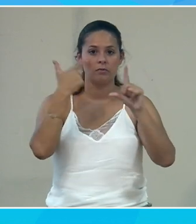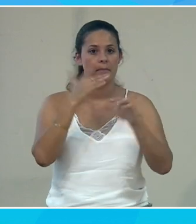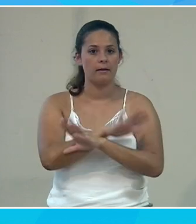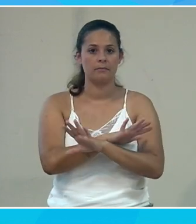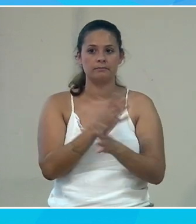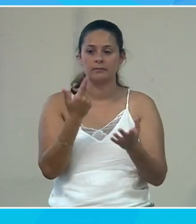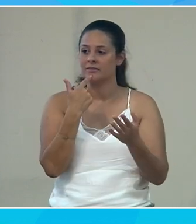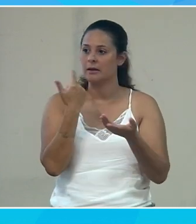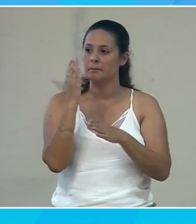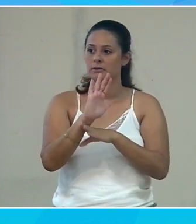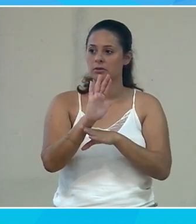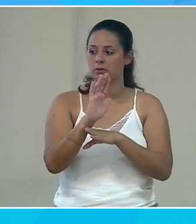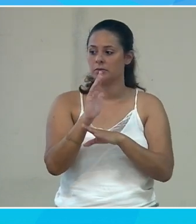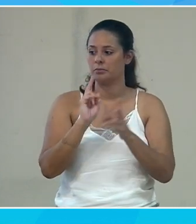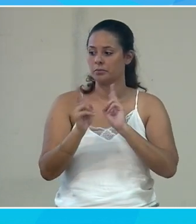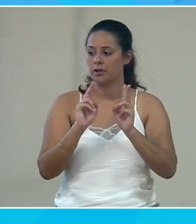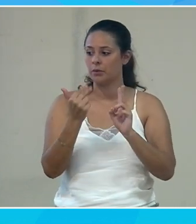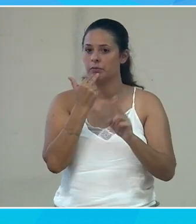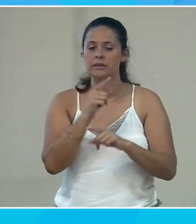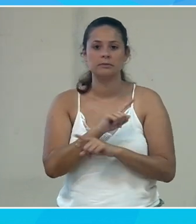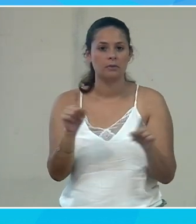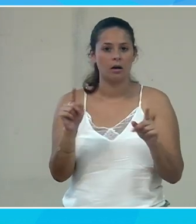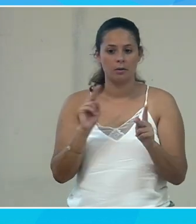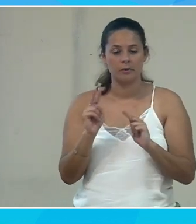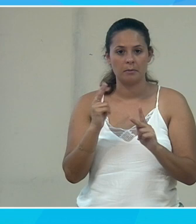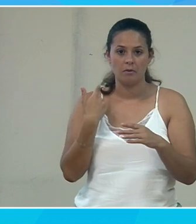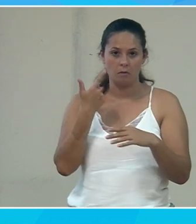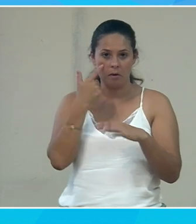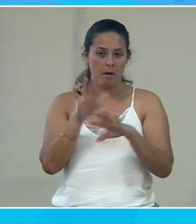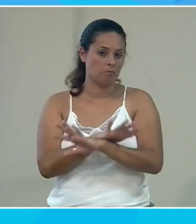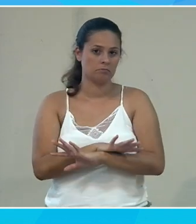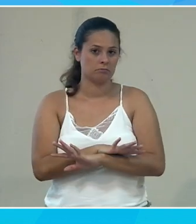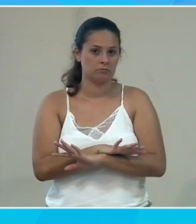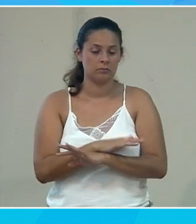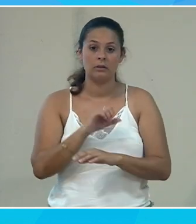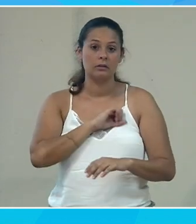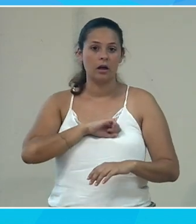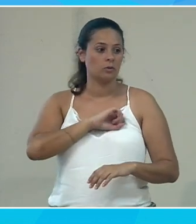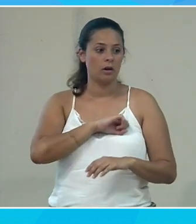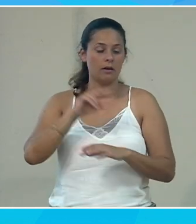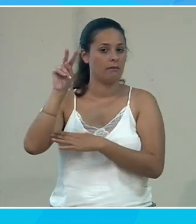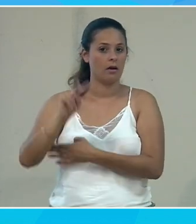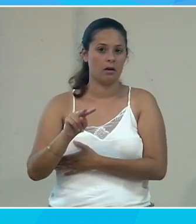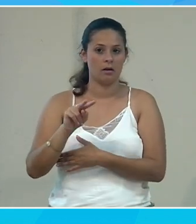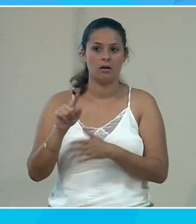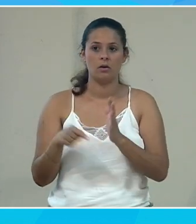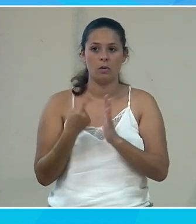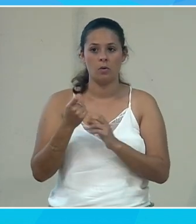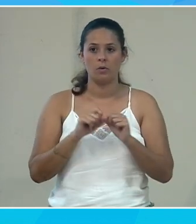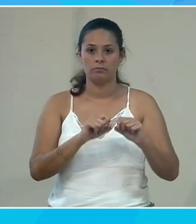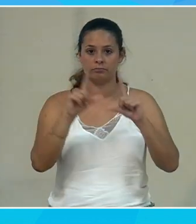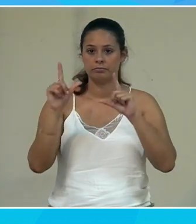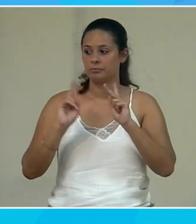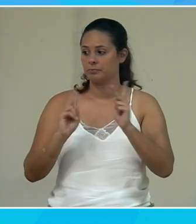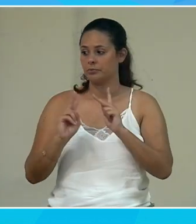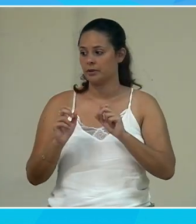Enfin, ou ta présentation, peut-être que tu n'utilises pas PowerPoint, d'ailleurs, mais en tout cas, on ne le voit pas. Alors, je suis vraiment désolé, je vais repartager, il a dû